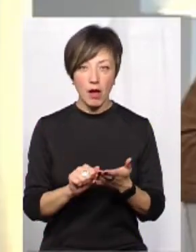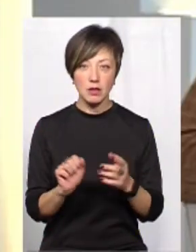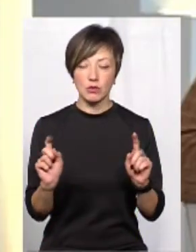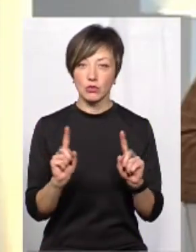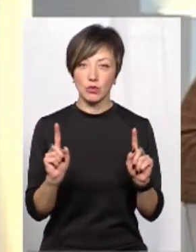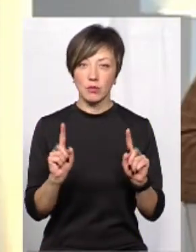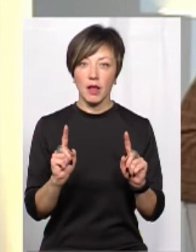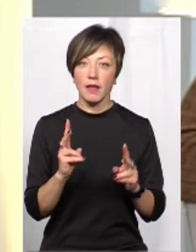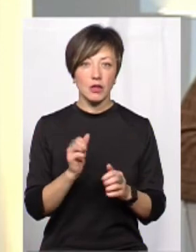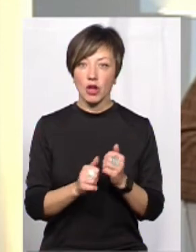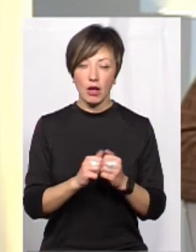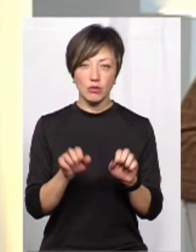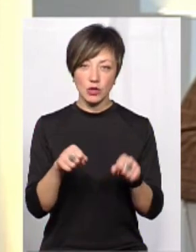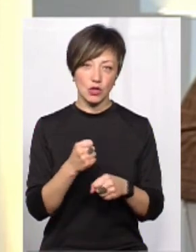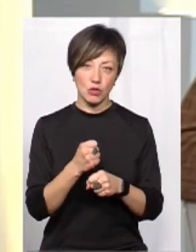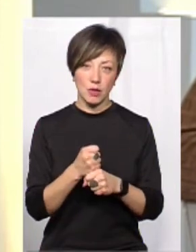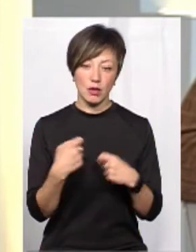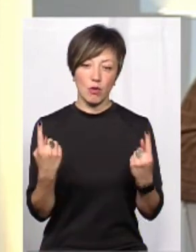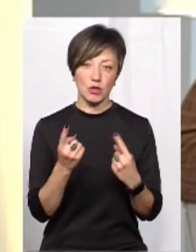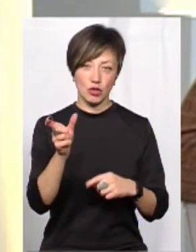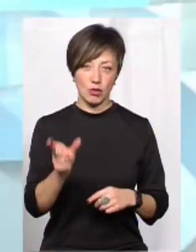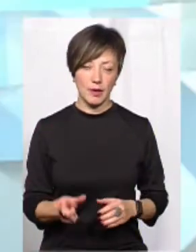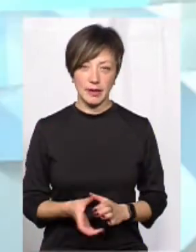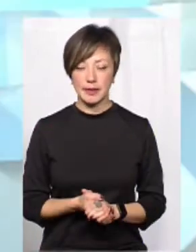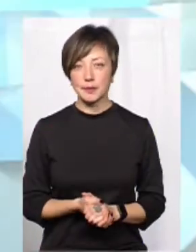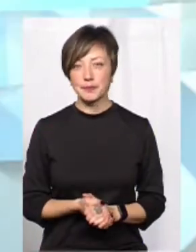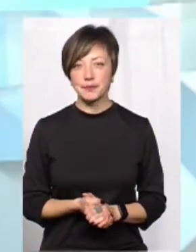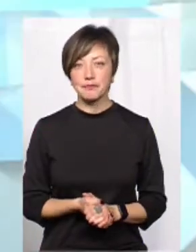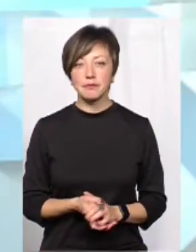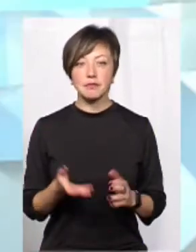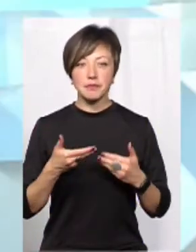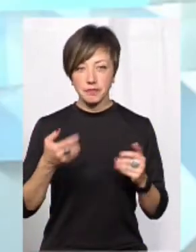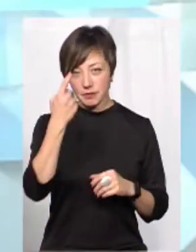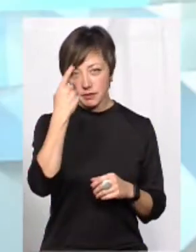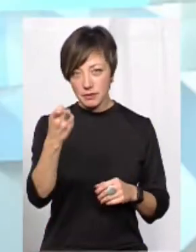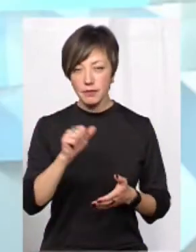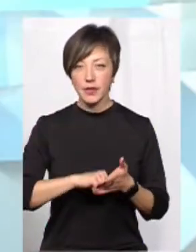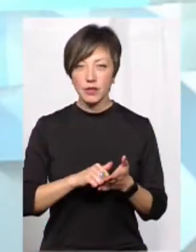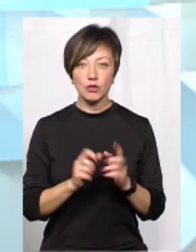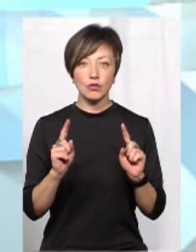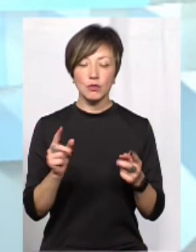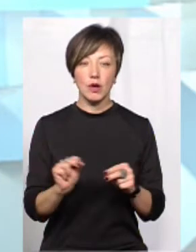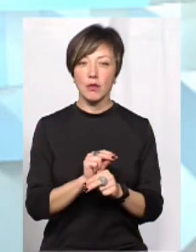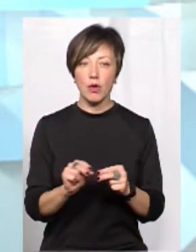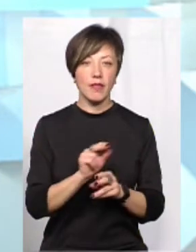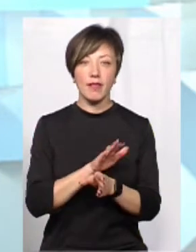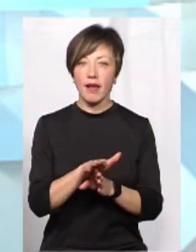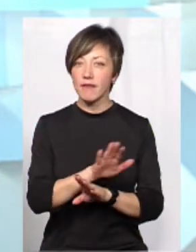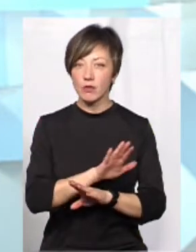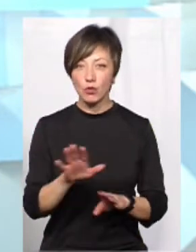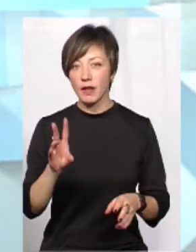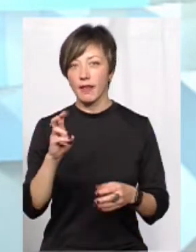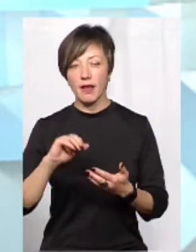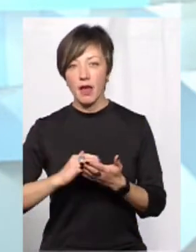що нечасто може зробити громадянин. То ми повідомляємо причини, чому ремонт не відбувся або